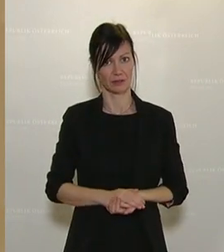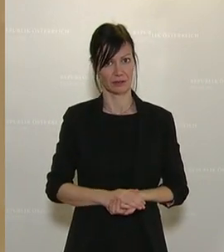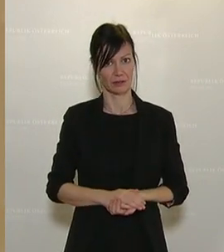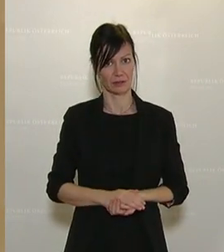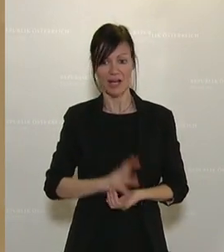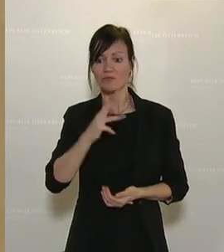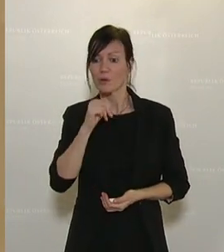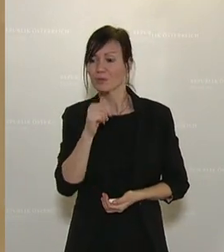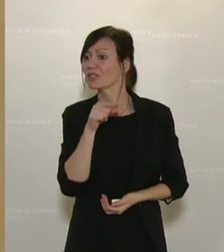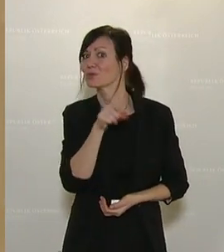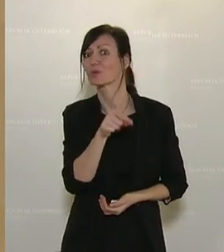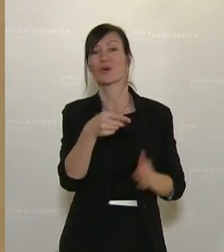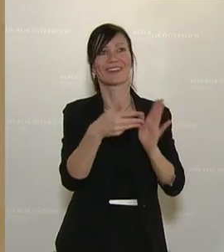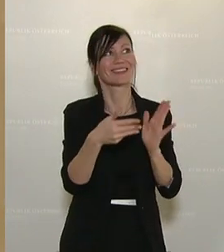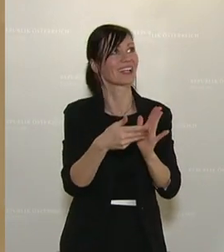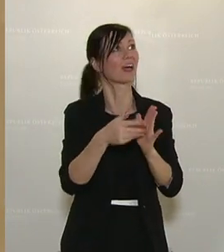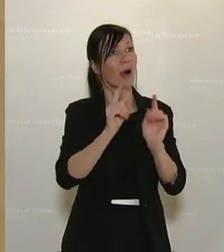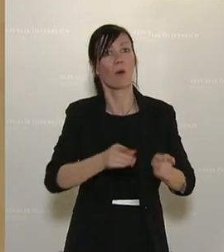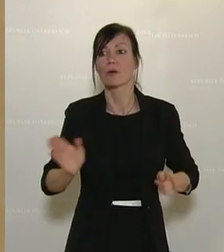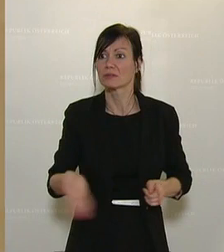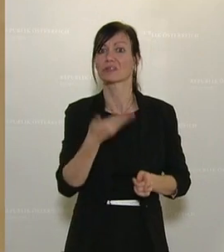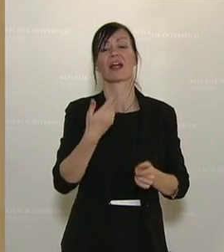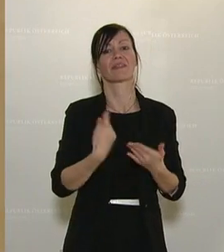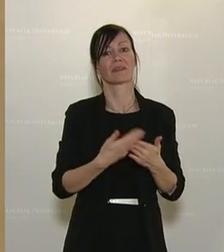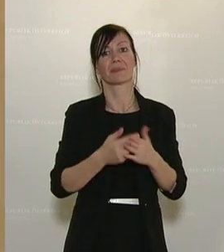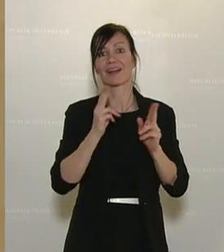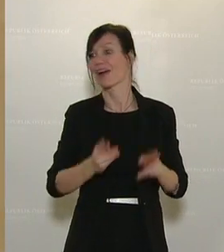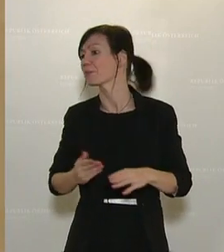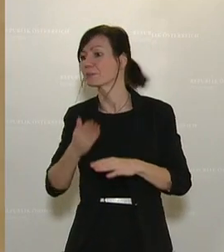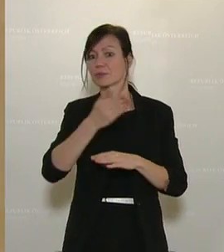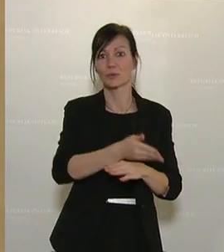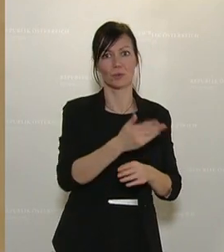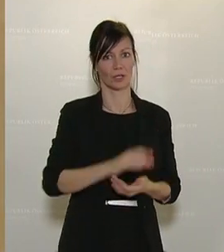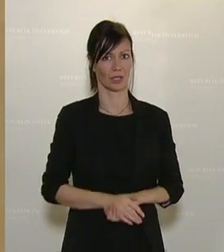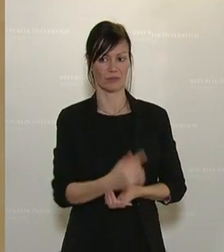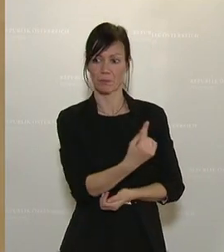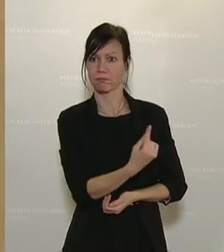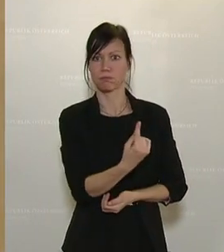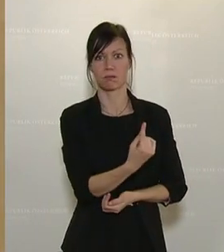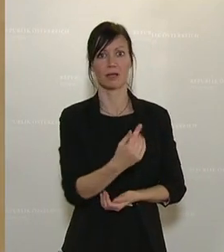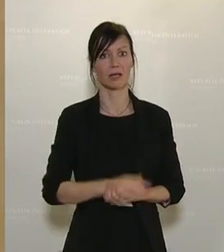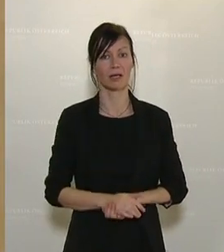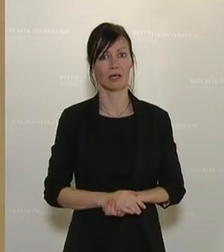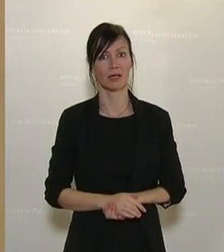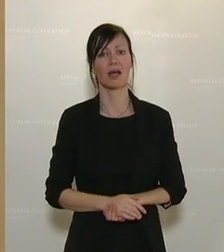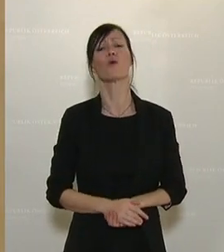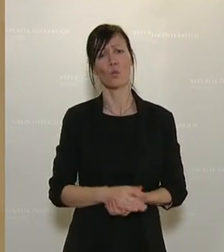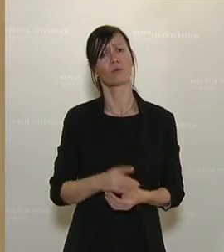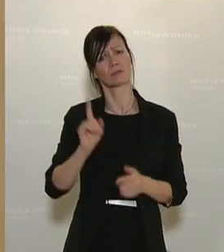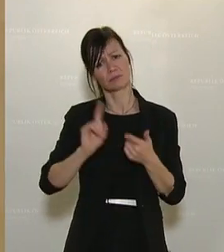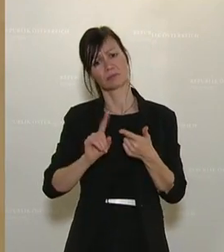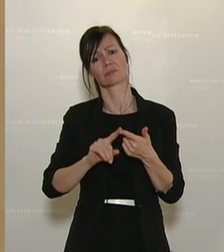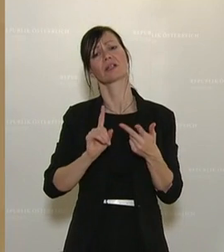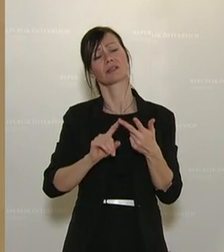damit auch diese Menschen wieder Besuche bekommen? Und da möchte ich auch weiterkommen auf die Situation von Menschen mit Behinderungen,